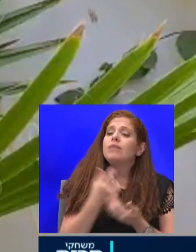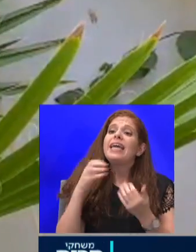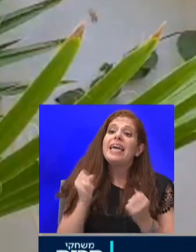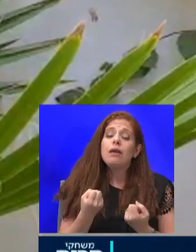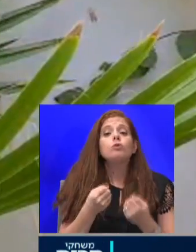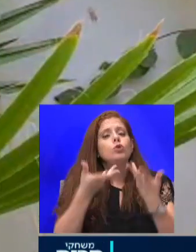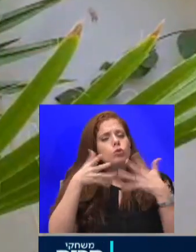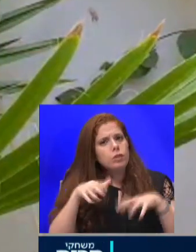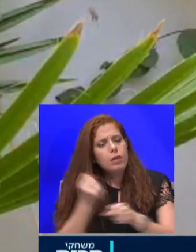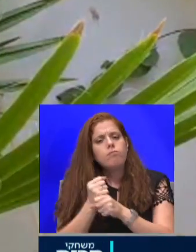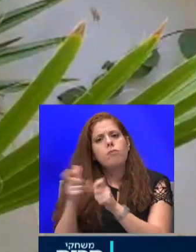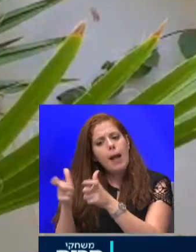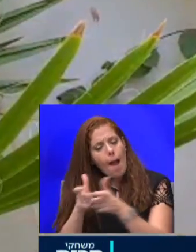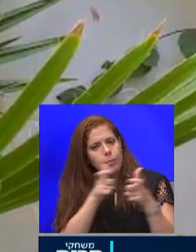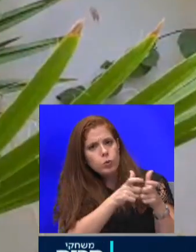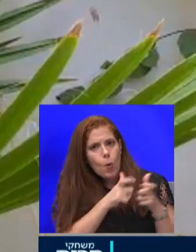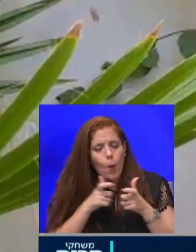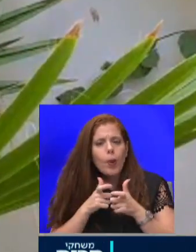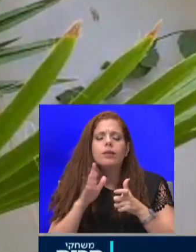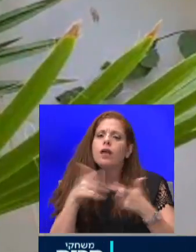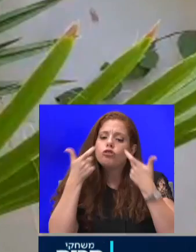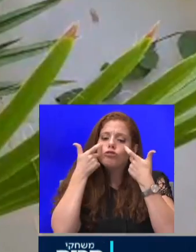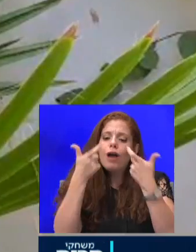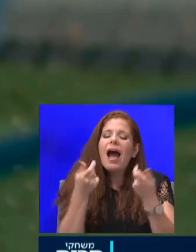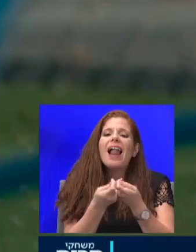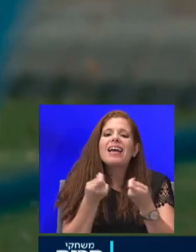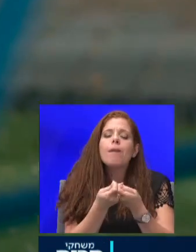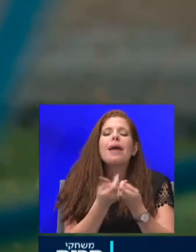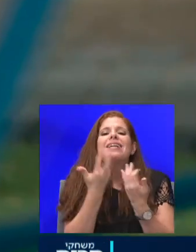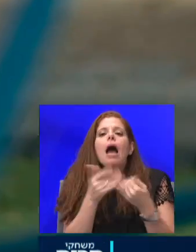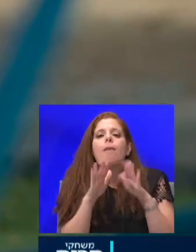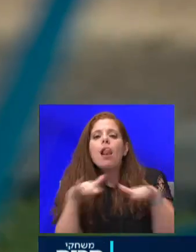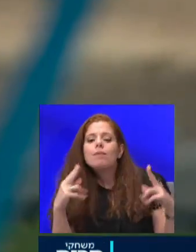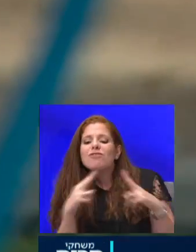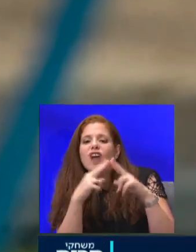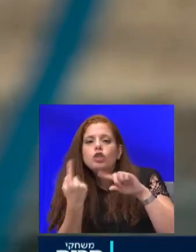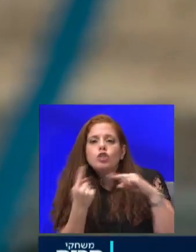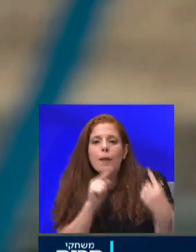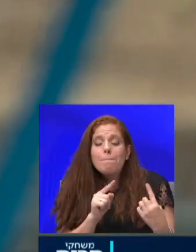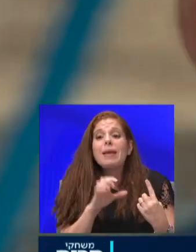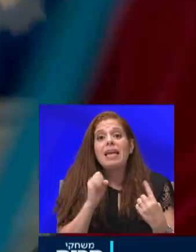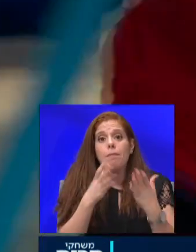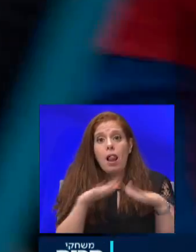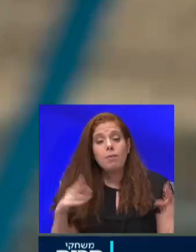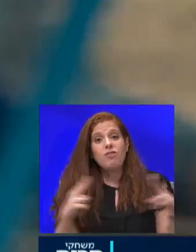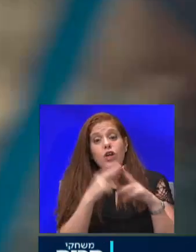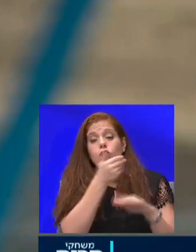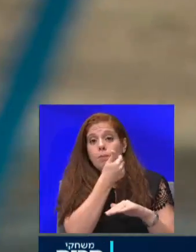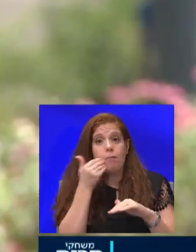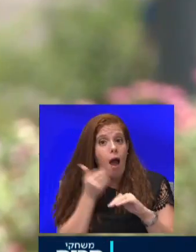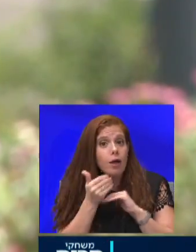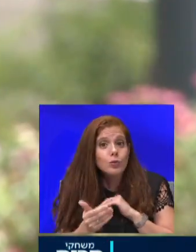לגבי המידת החיכוך או רמת החיכוך של הילדים כשהילדים נפגשים אחר הצהריים בשכונה